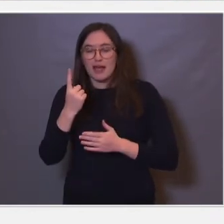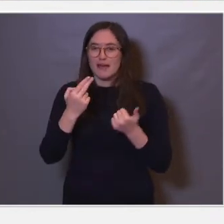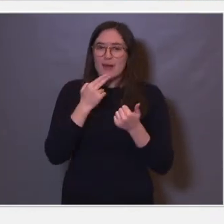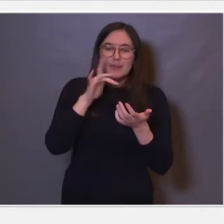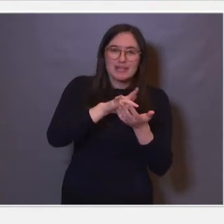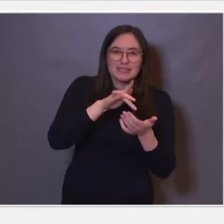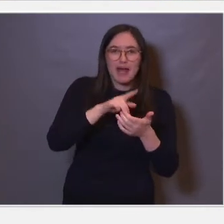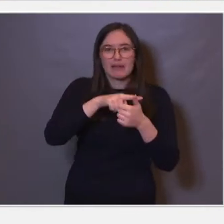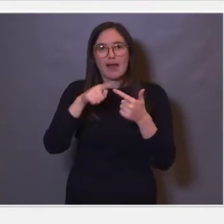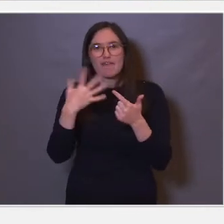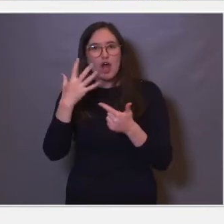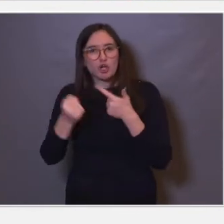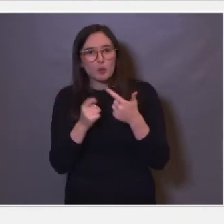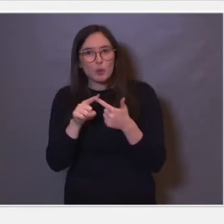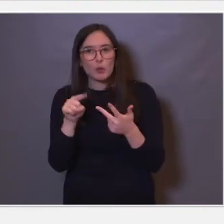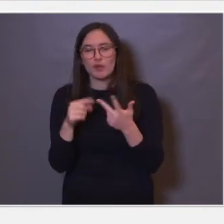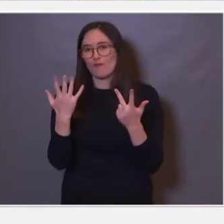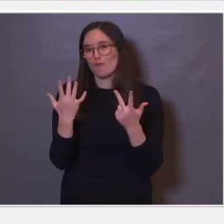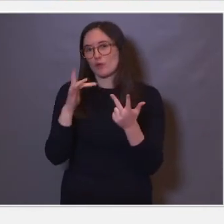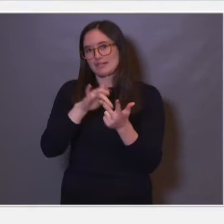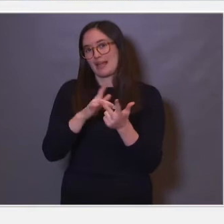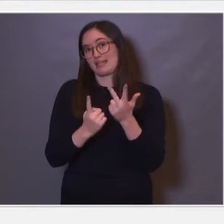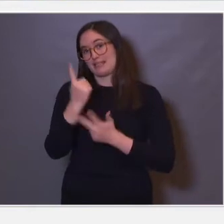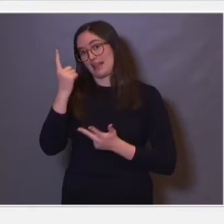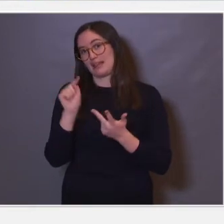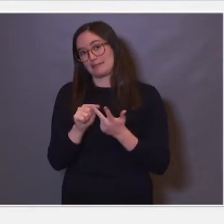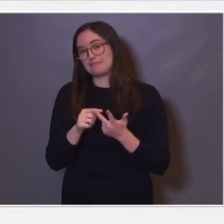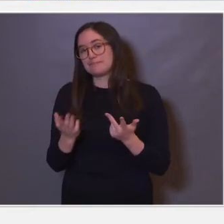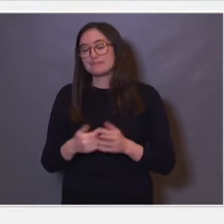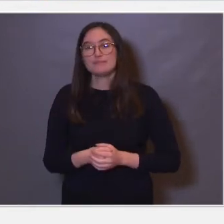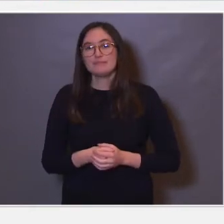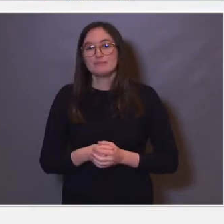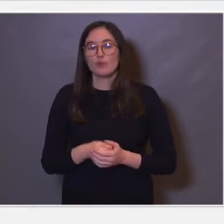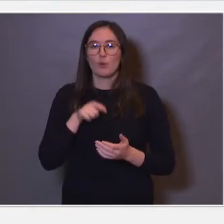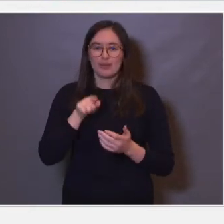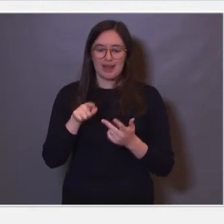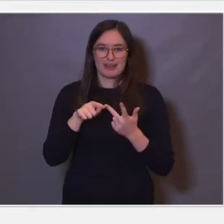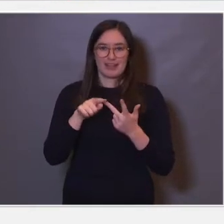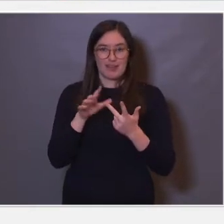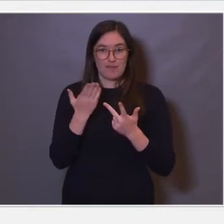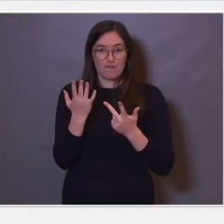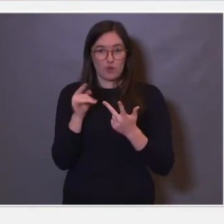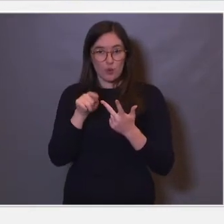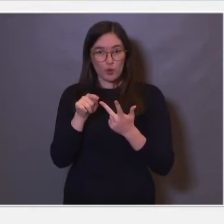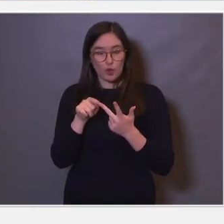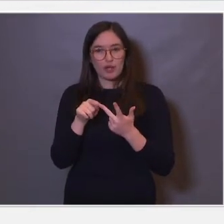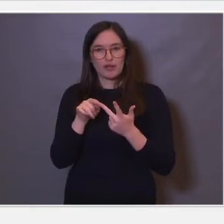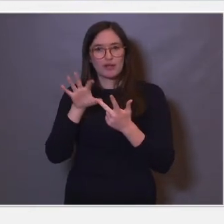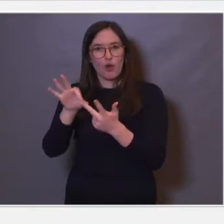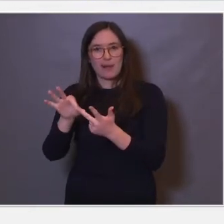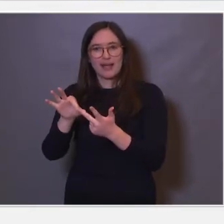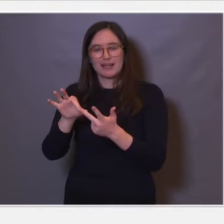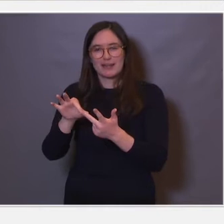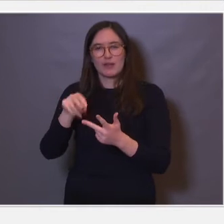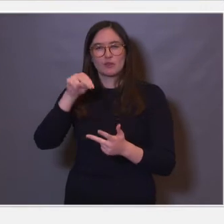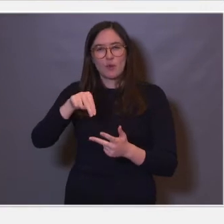til stede, hva var det man gjorde, og hvor var det dette skjedde. Og denne koblingen til hvor er det denne Nobelprisen i medisin